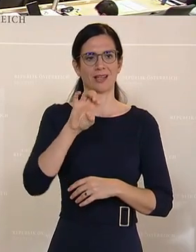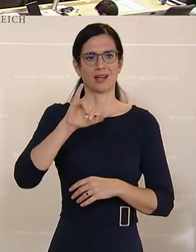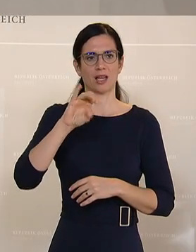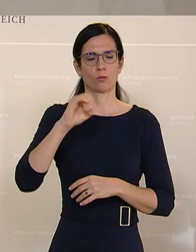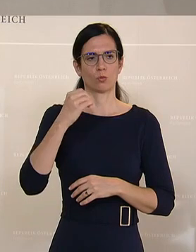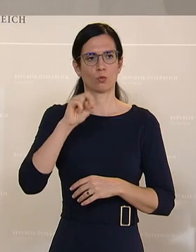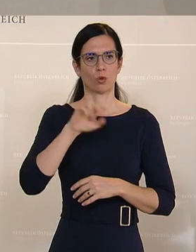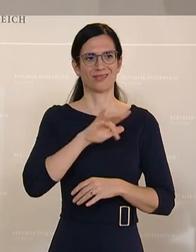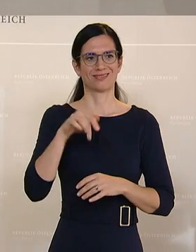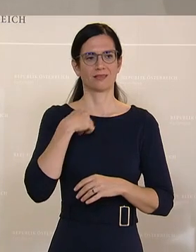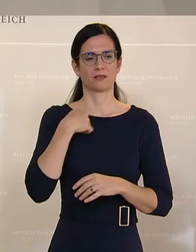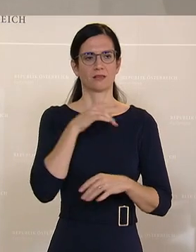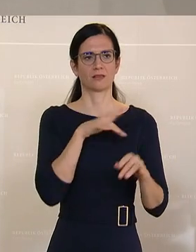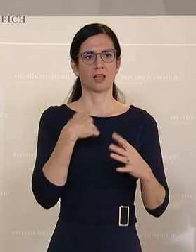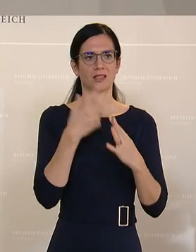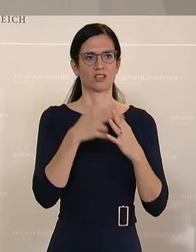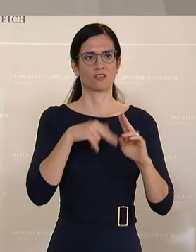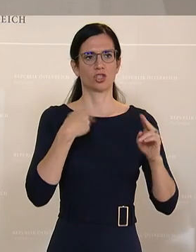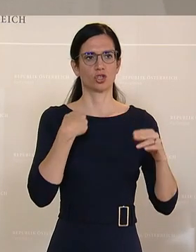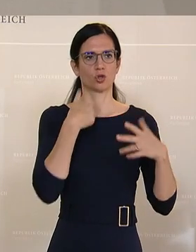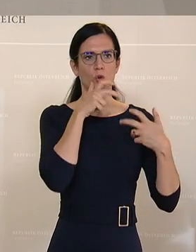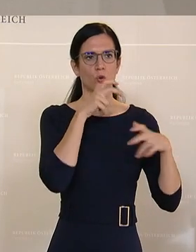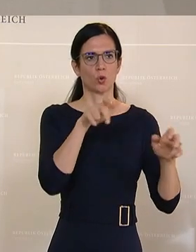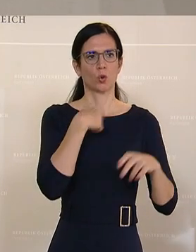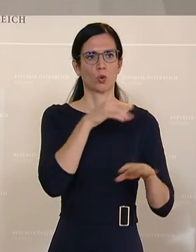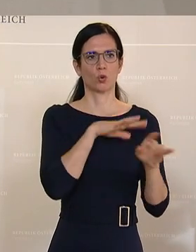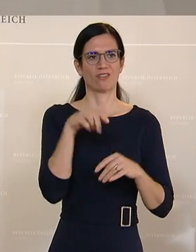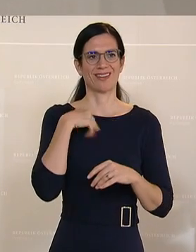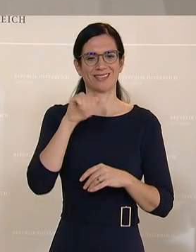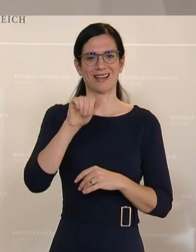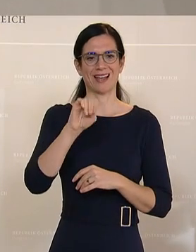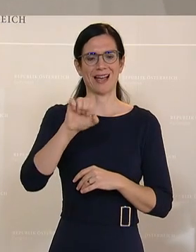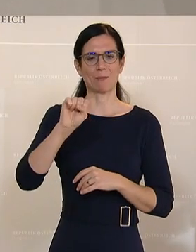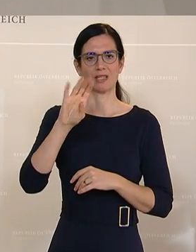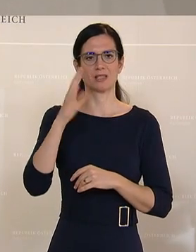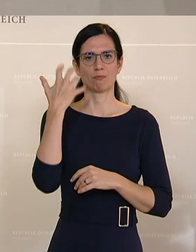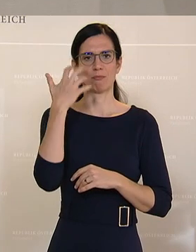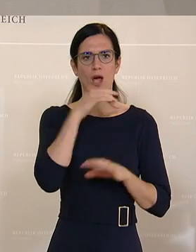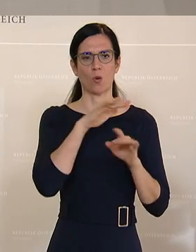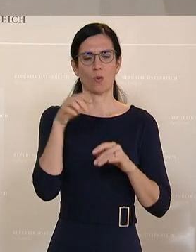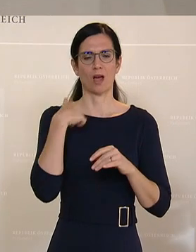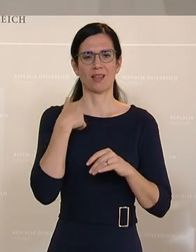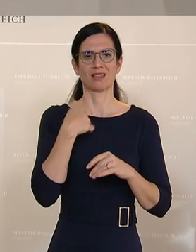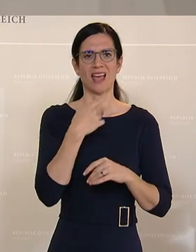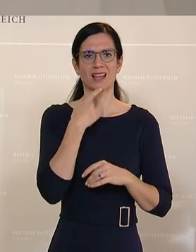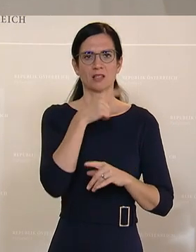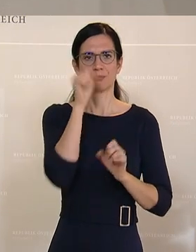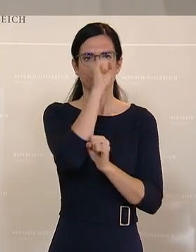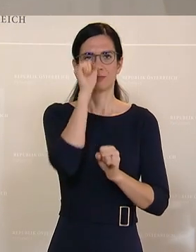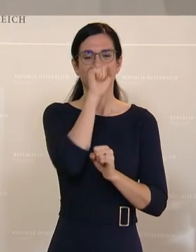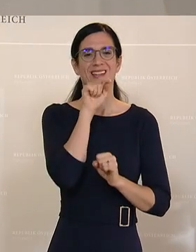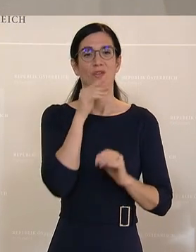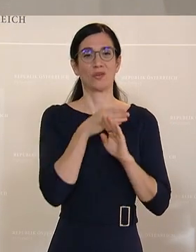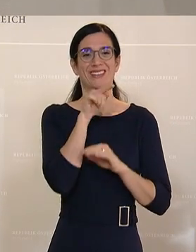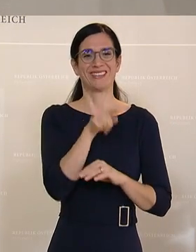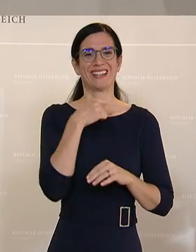wo der Abgeordnete Amesbauer zwischengerufen hat. Sie sind ja nicht zurechnungsfähig und dafür erteile ich Ihnen einen Ordnungsruf. Zu Wort gemeldet ist